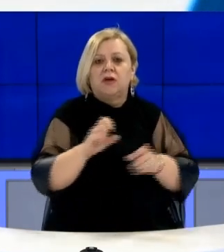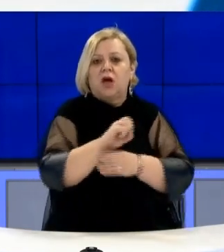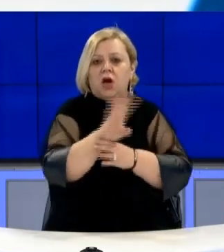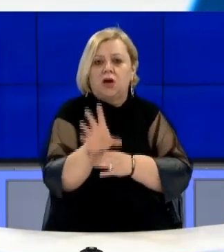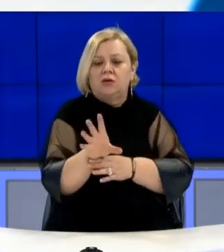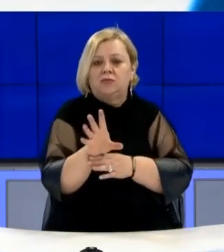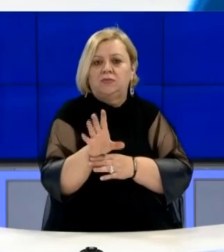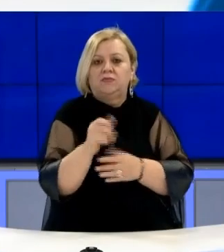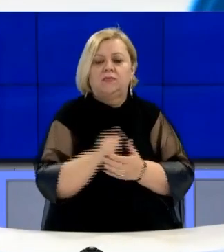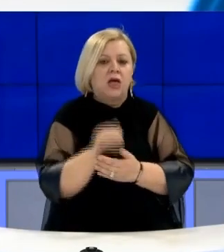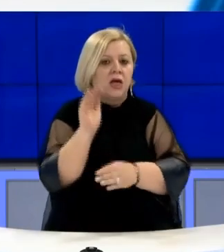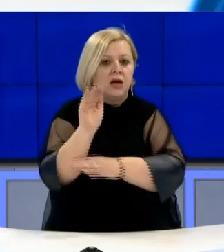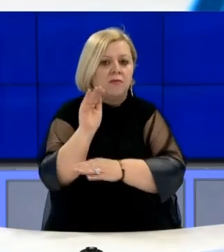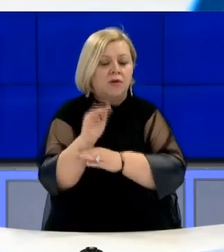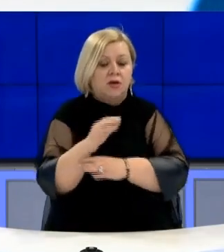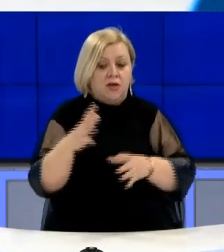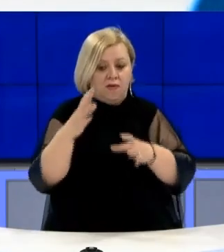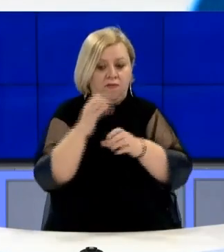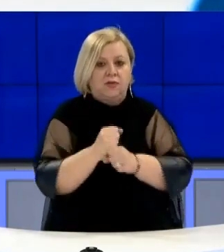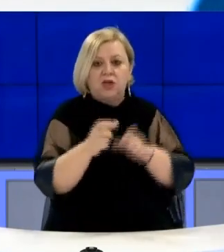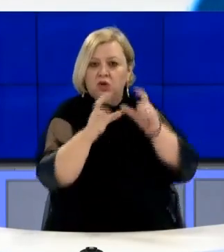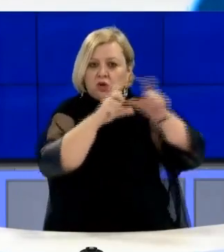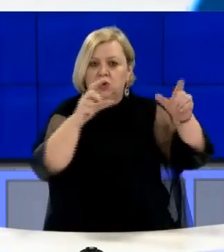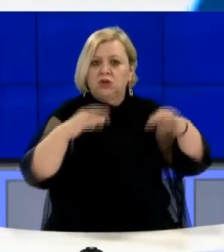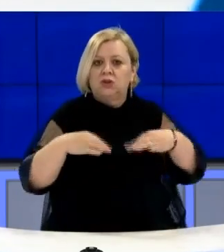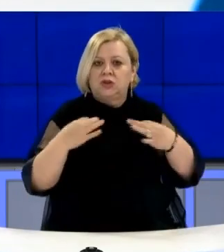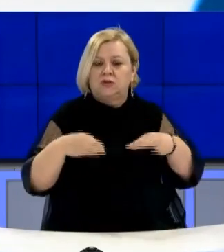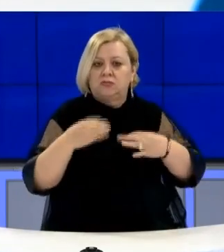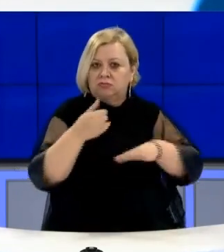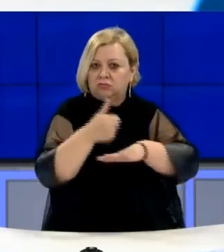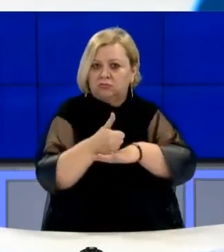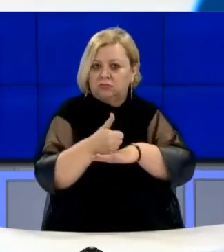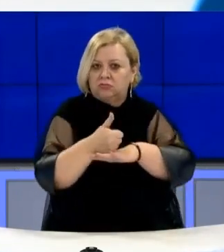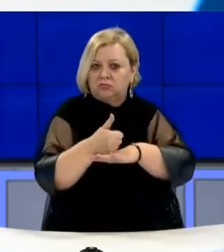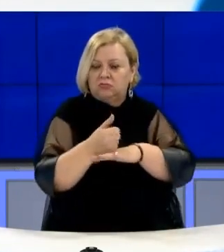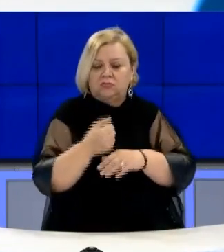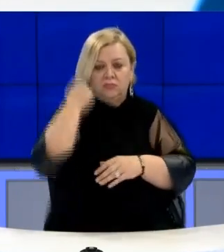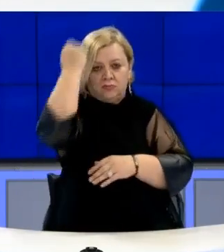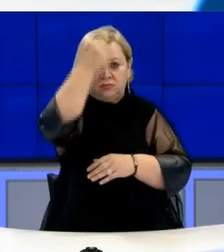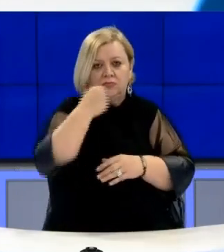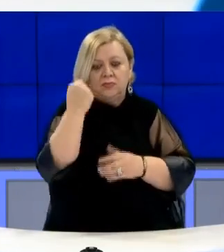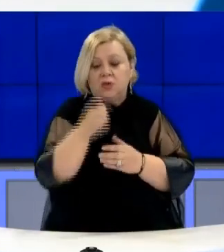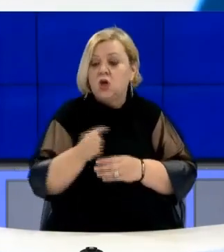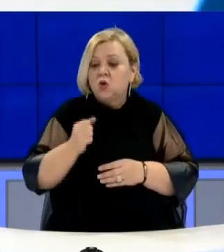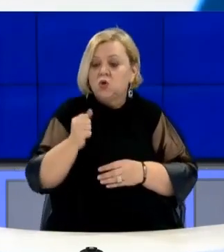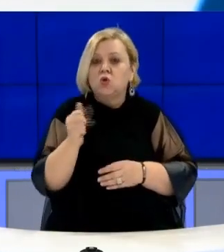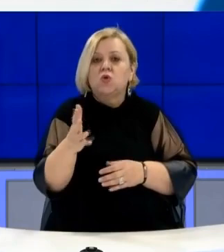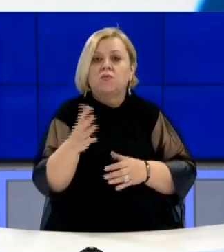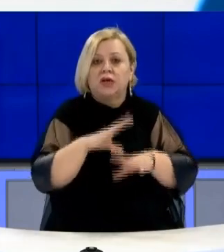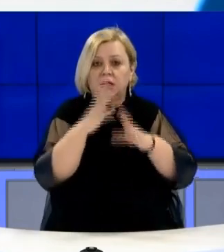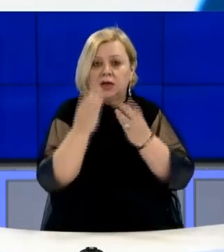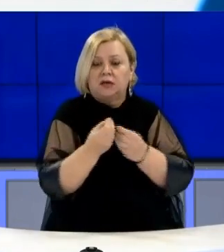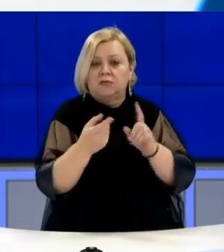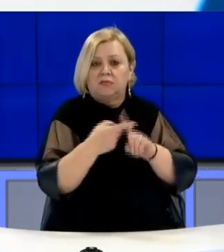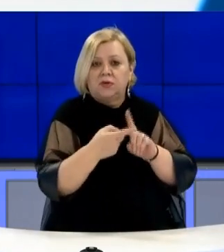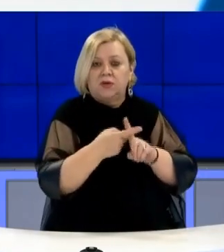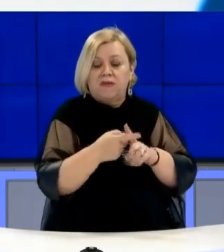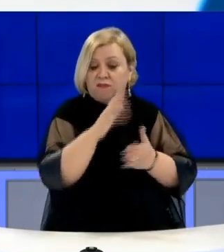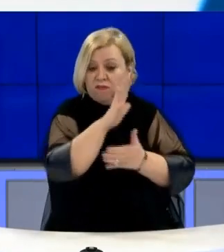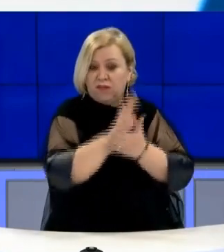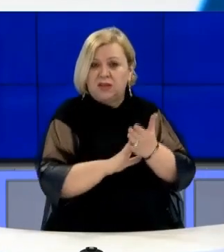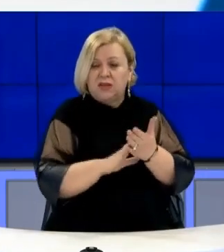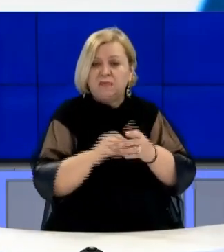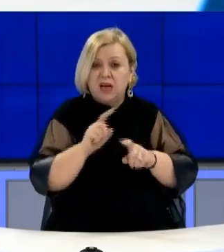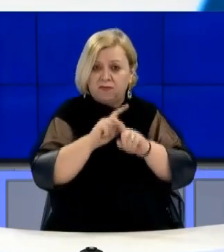Kështu bëtë të ditur në raportin e fundit nga Instituti Komtari Shëndecis Publike të Kosovës. Numri totali rasteve pozitive që nga filimi